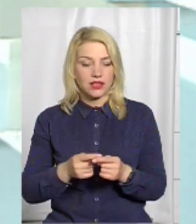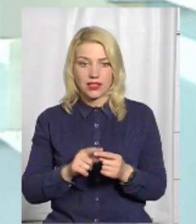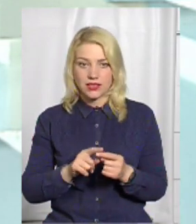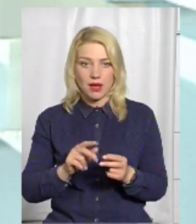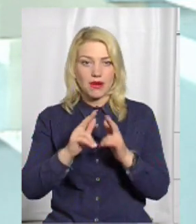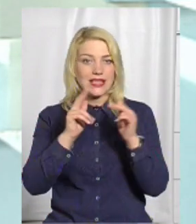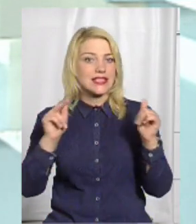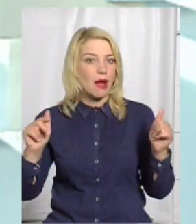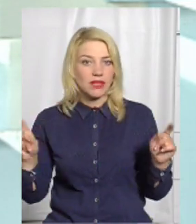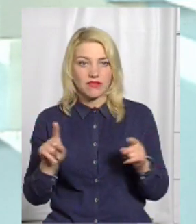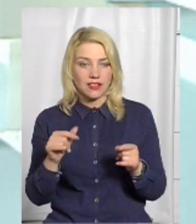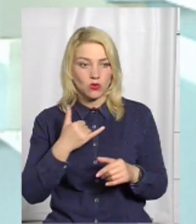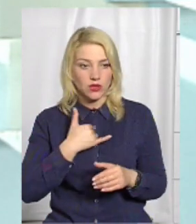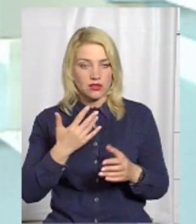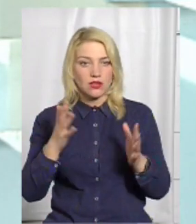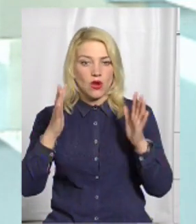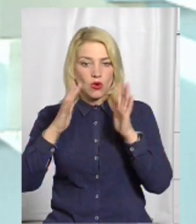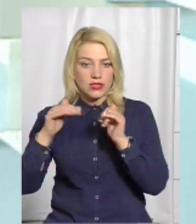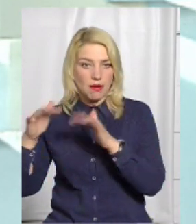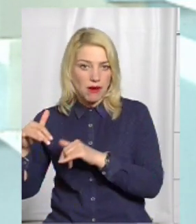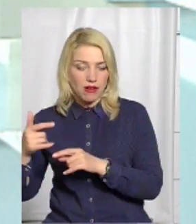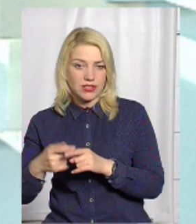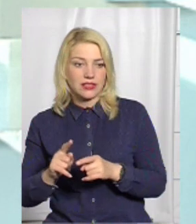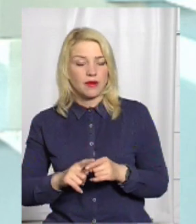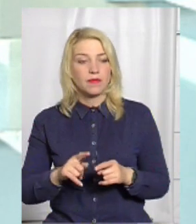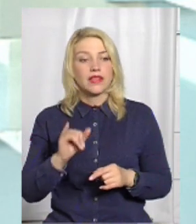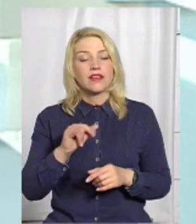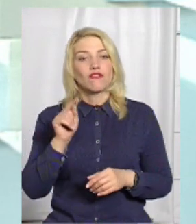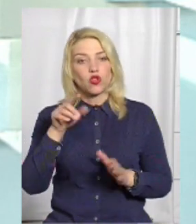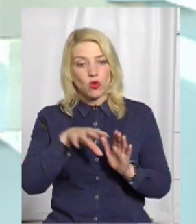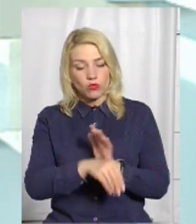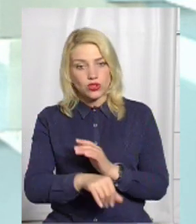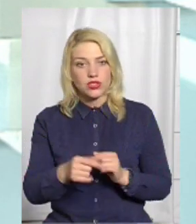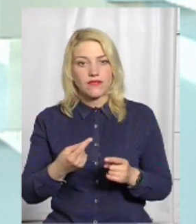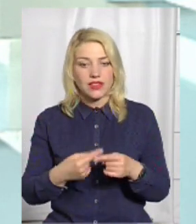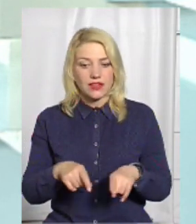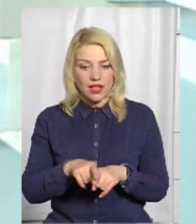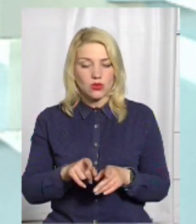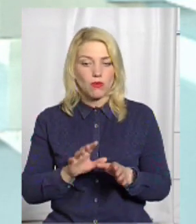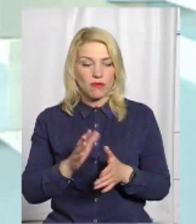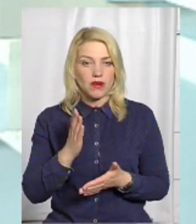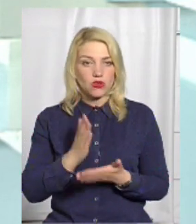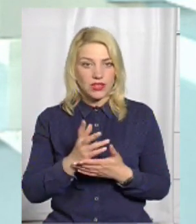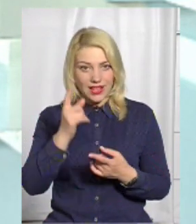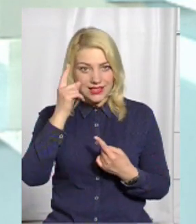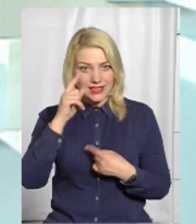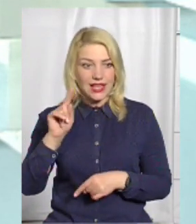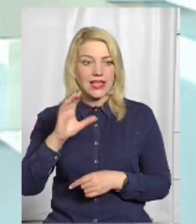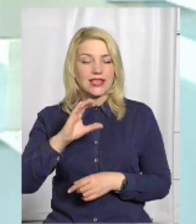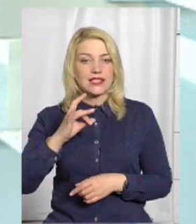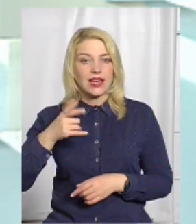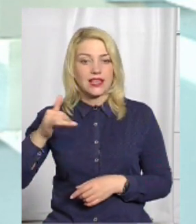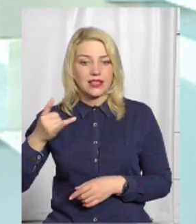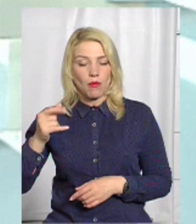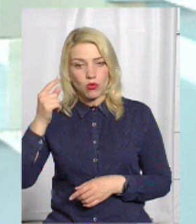замків, які в нас на сьогодні розсипаються, таких видатних будівель. В тому числі і в даному випадку, так, от є ідея, пана